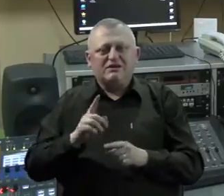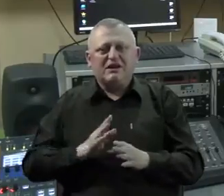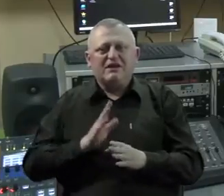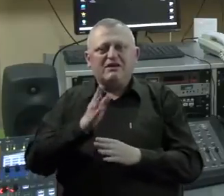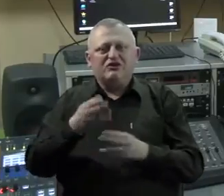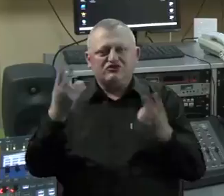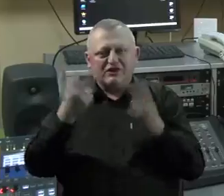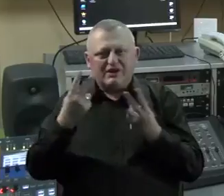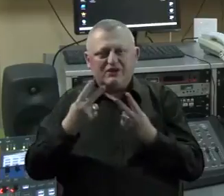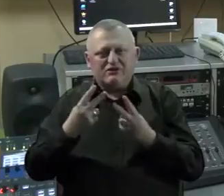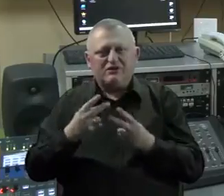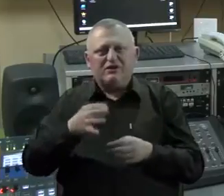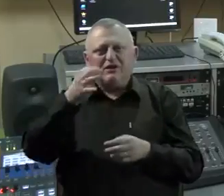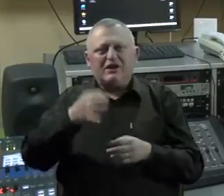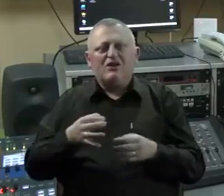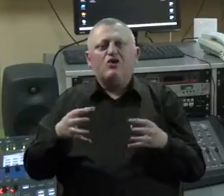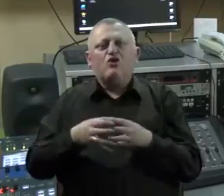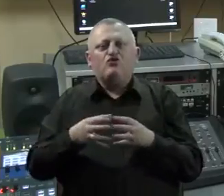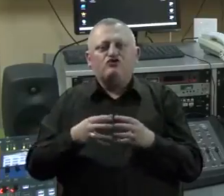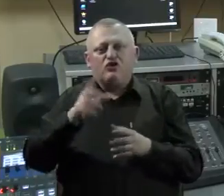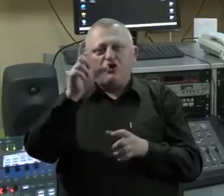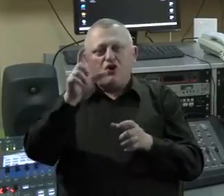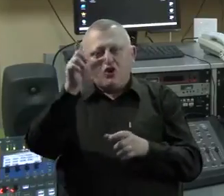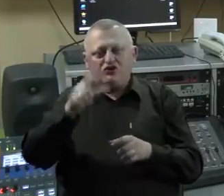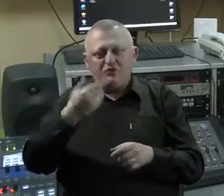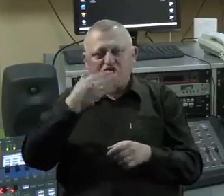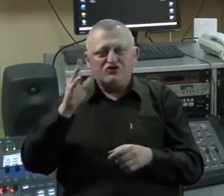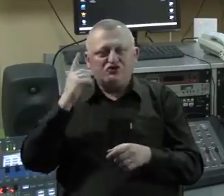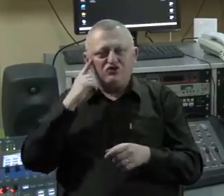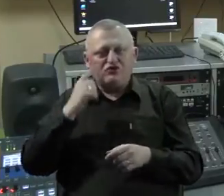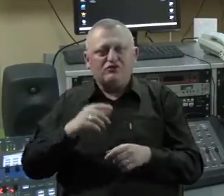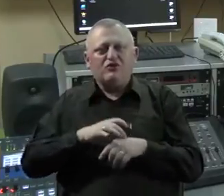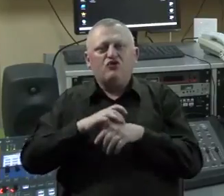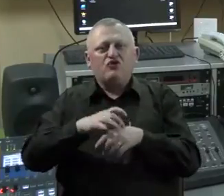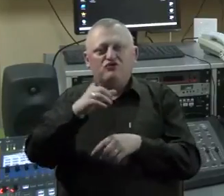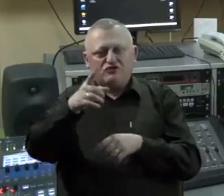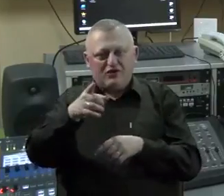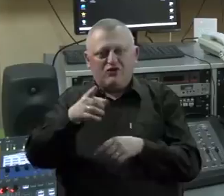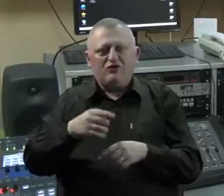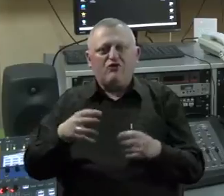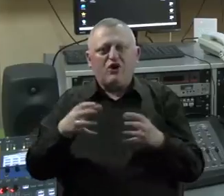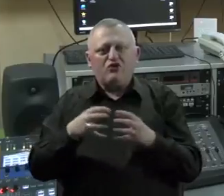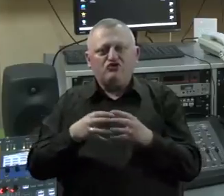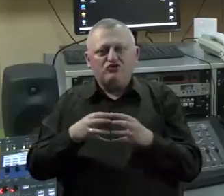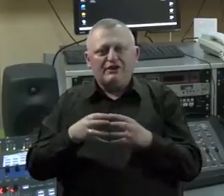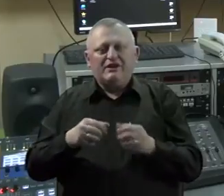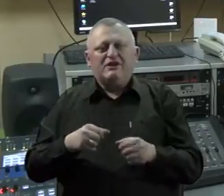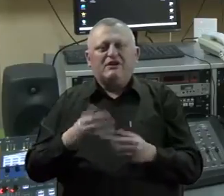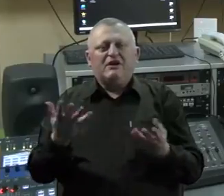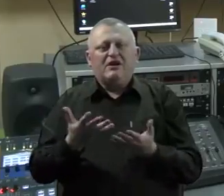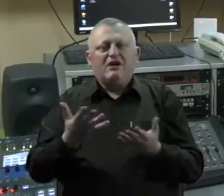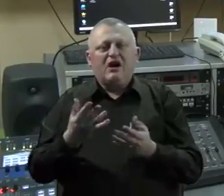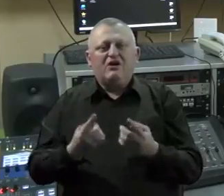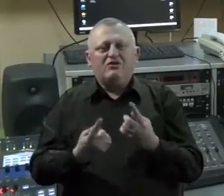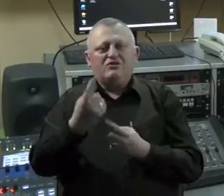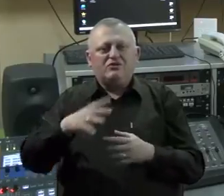naišli na razumijevanje kantonalnog udruženja osoba oštećenog sluha, odnosno rukovodstva ovog udruženja, kao i na